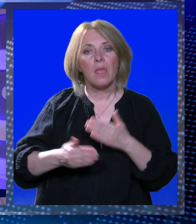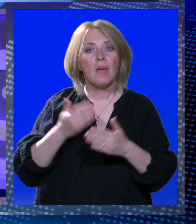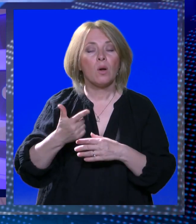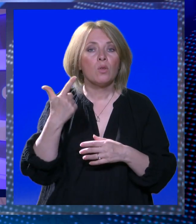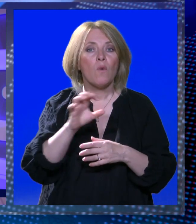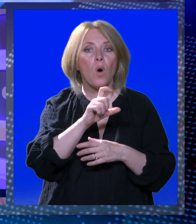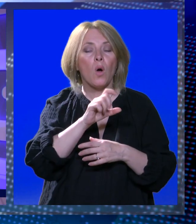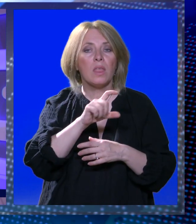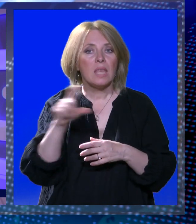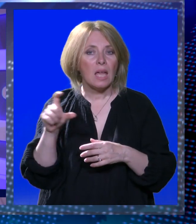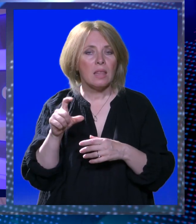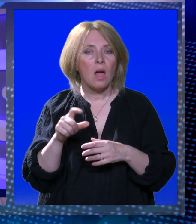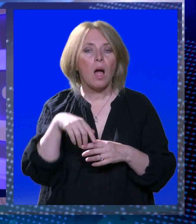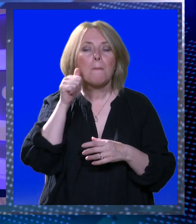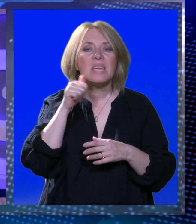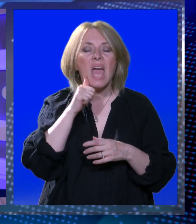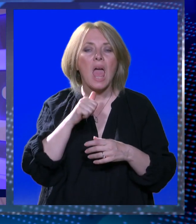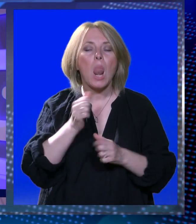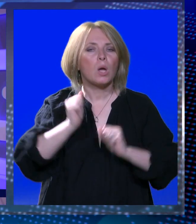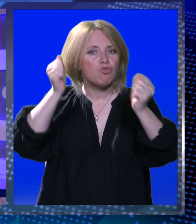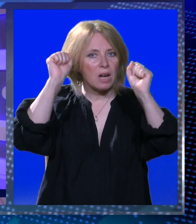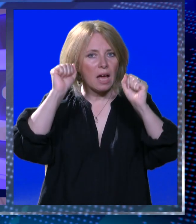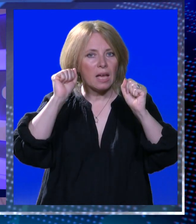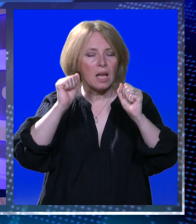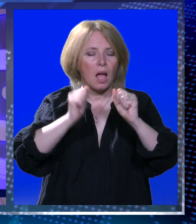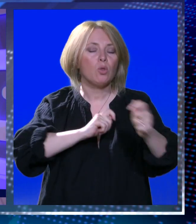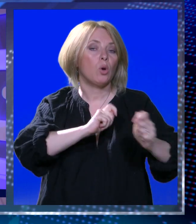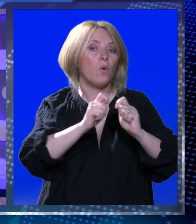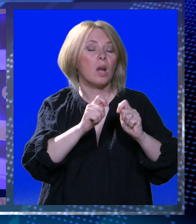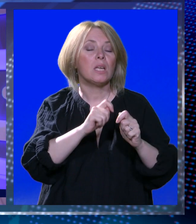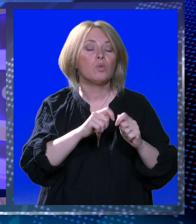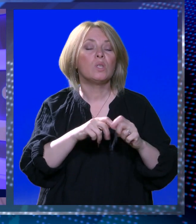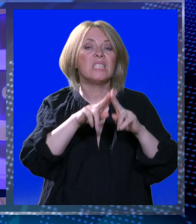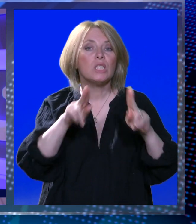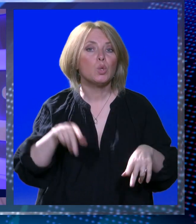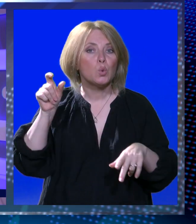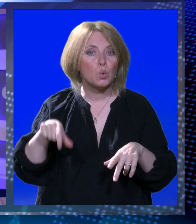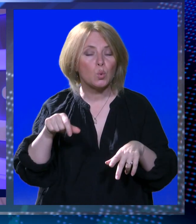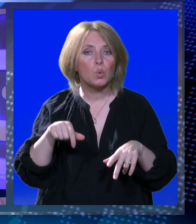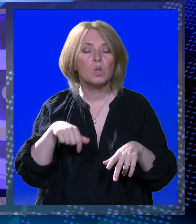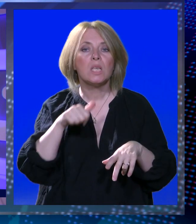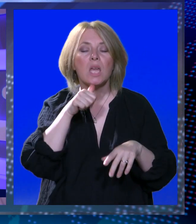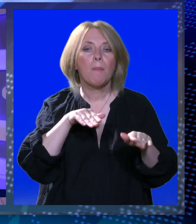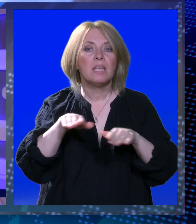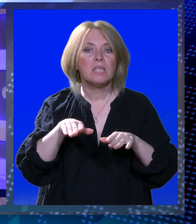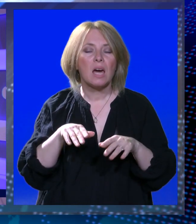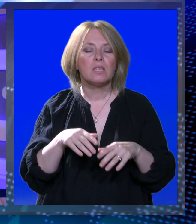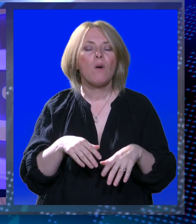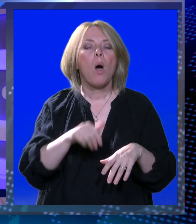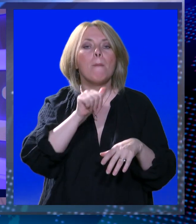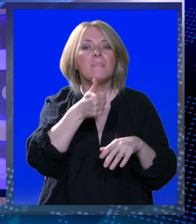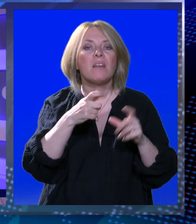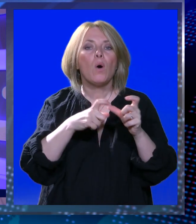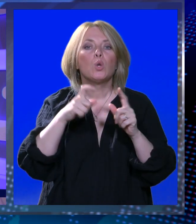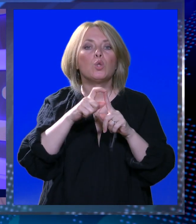Nakon dvotjednog bijelog štrajka pao je dogovor sudaca i ministarstva pravosuđa. Prvostupanjski suci će dobiti otprilike 500 eura veću